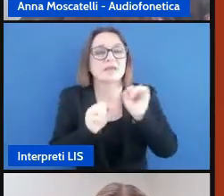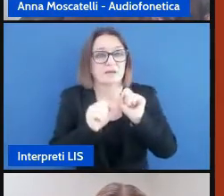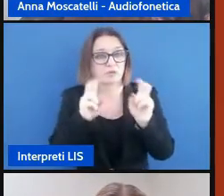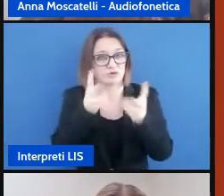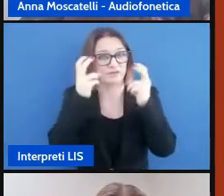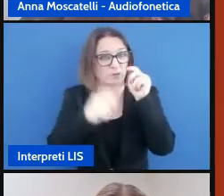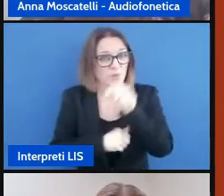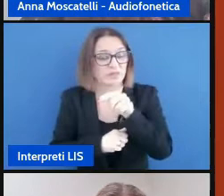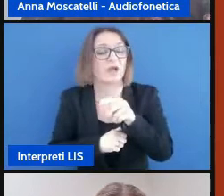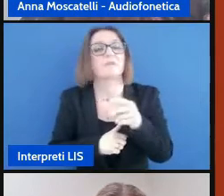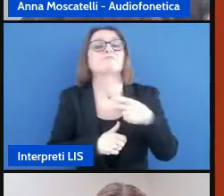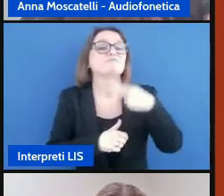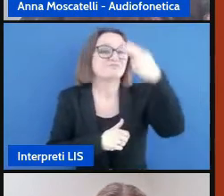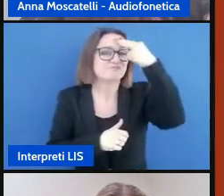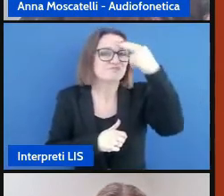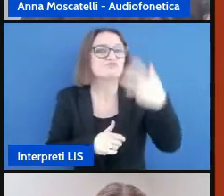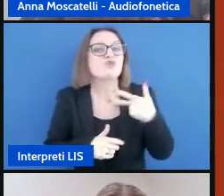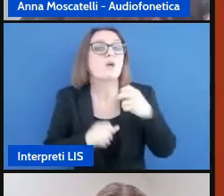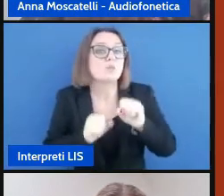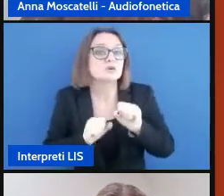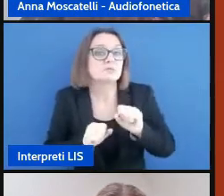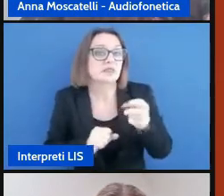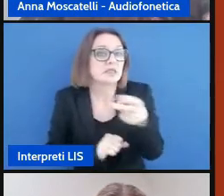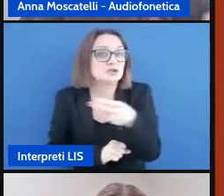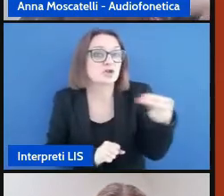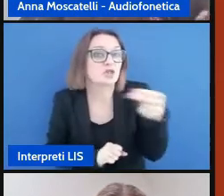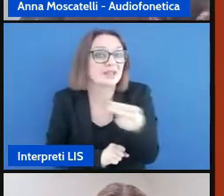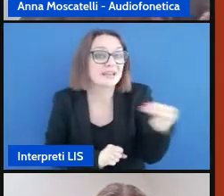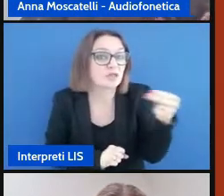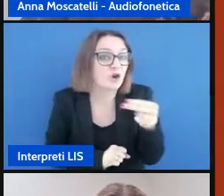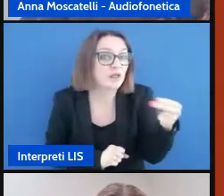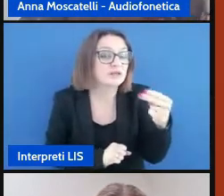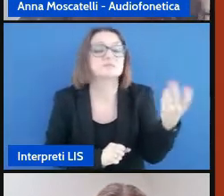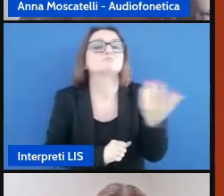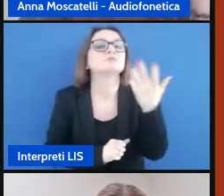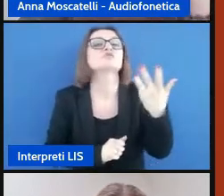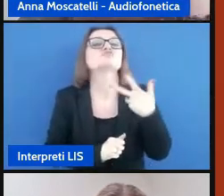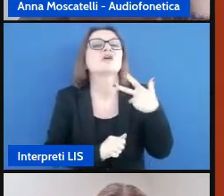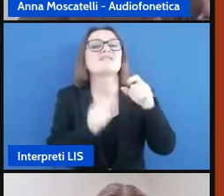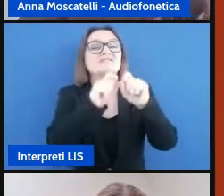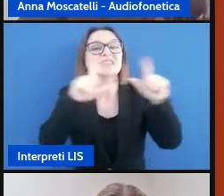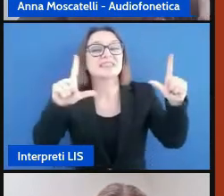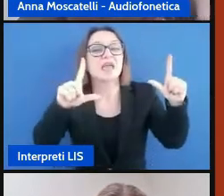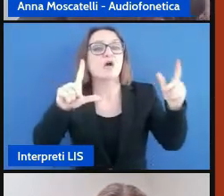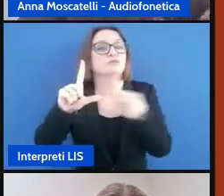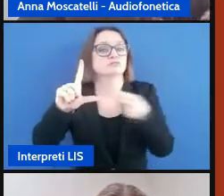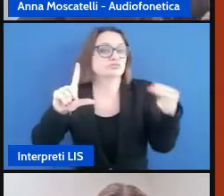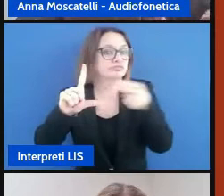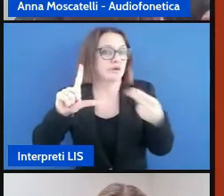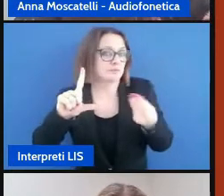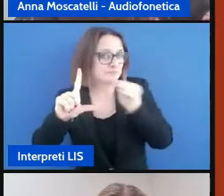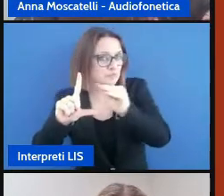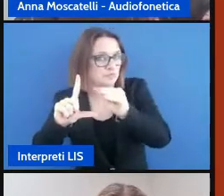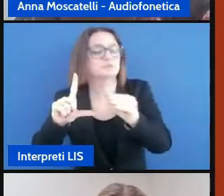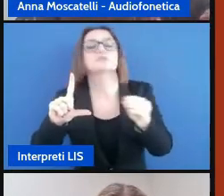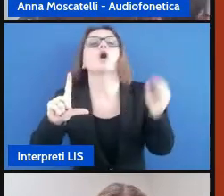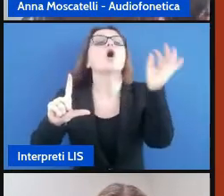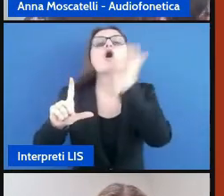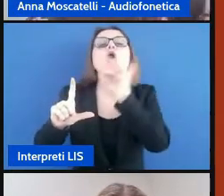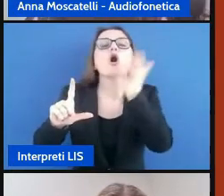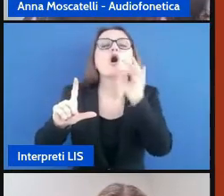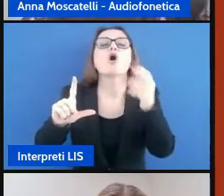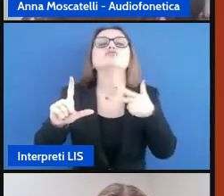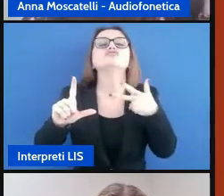ricordarci di inserire dei sottotitoli nel momento in cui vengono fatti dei video oppure alla mediazione